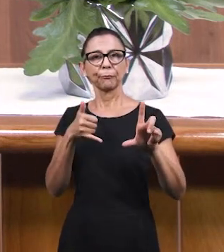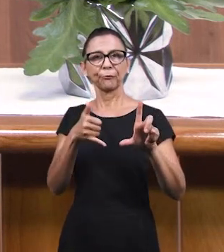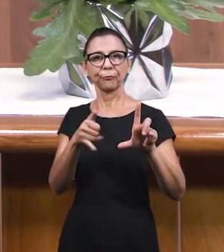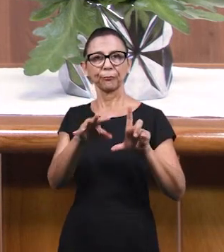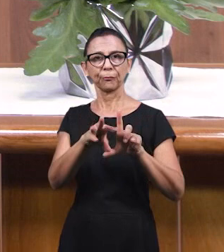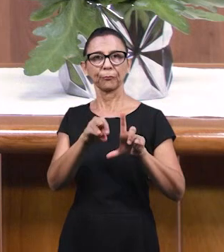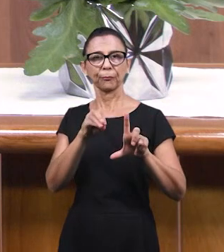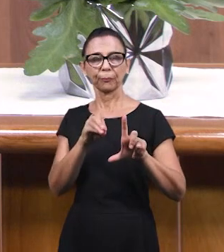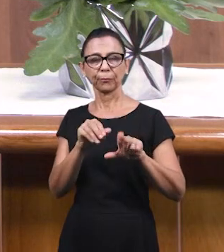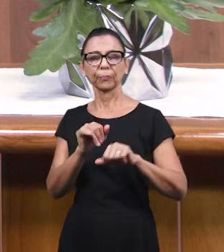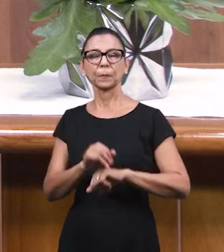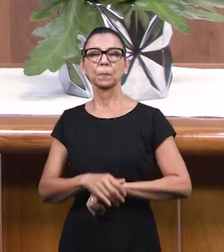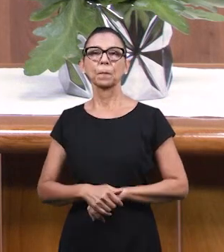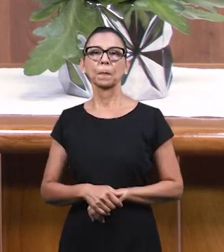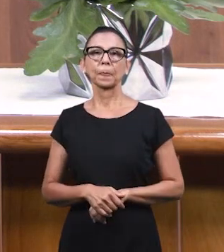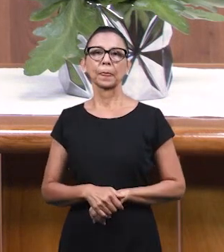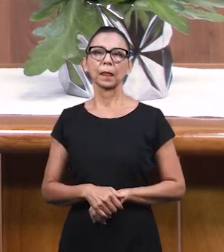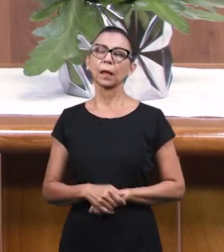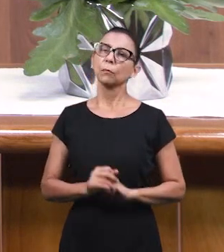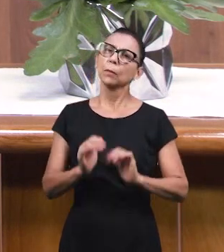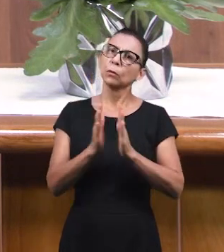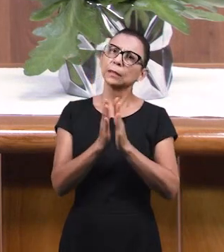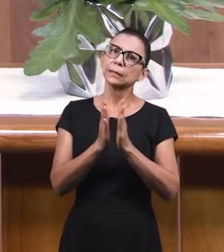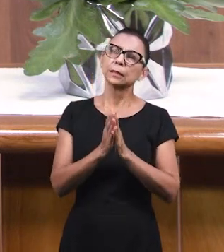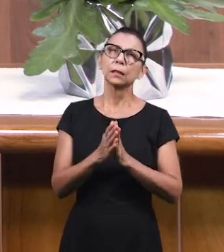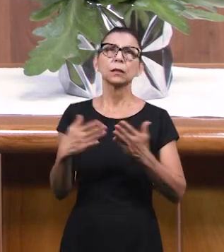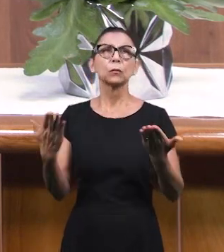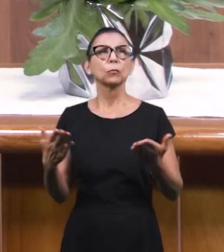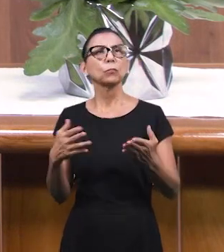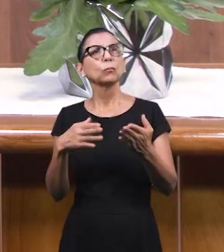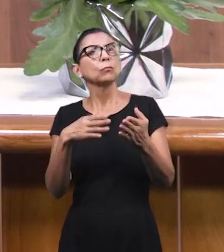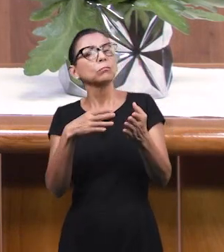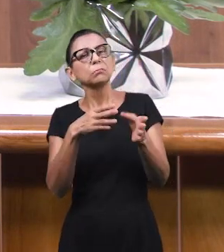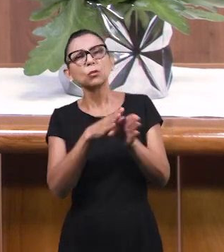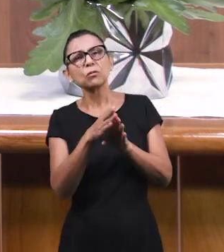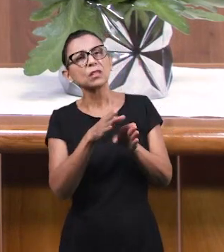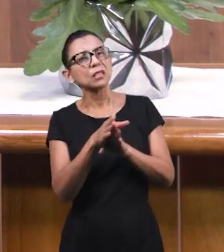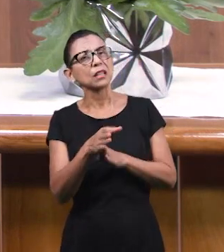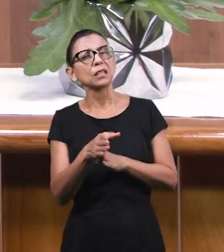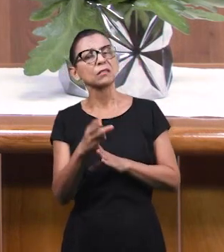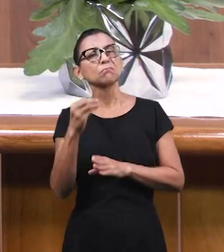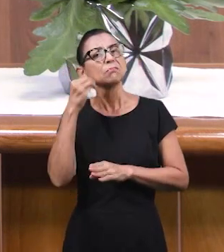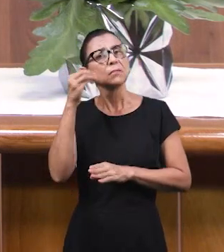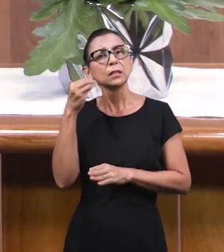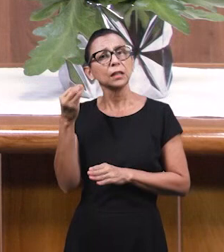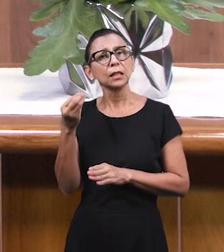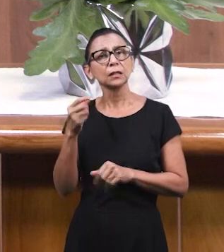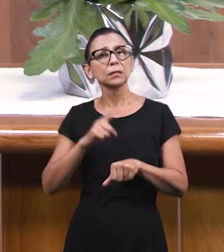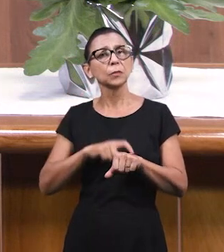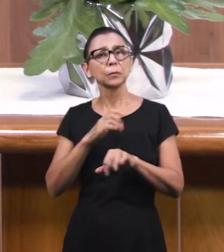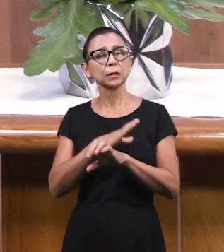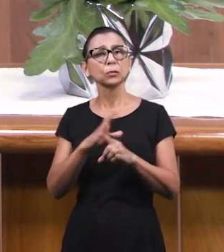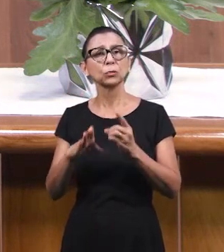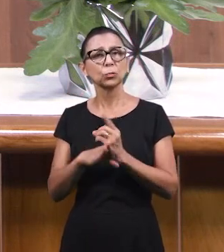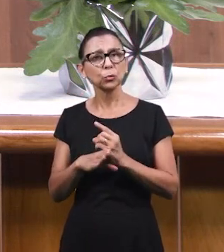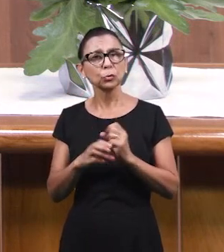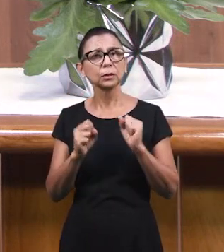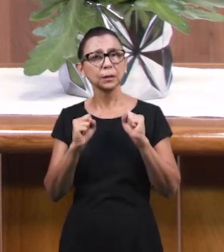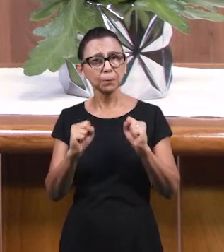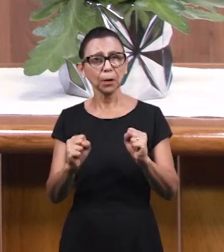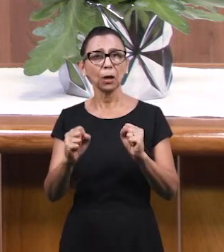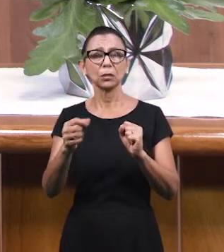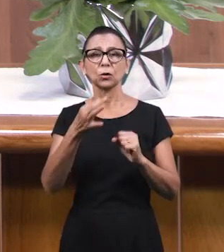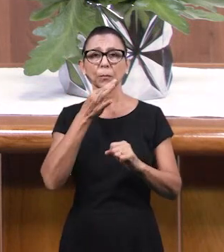хотите молитвы, слово, или поделиться вашим переживанием, вашим опытом